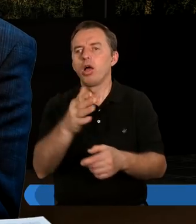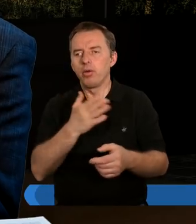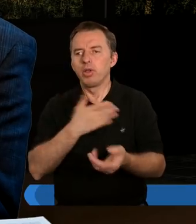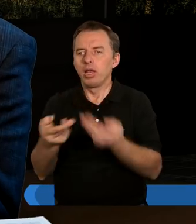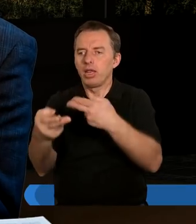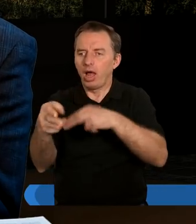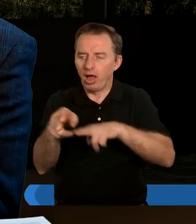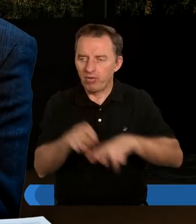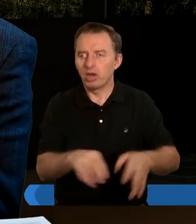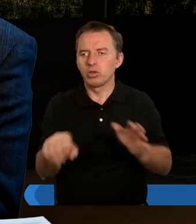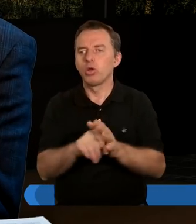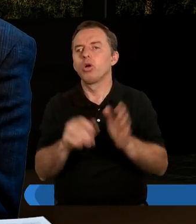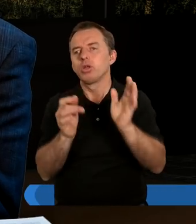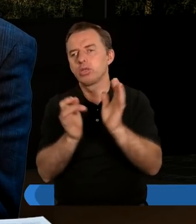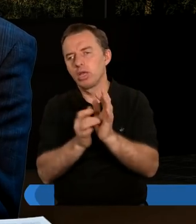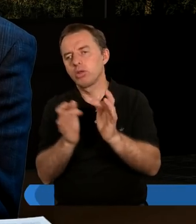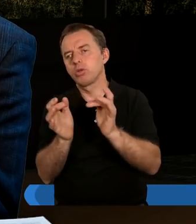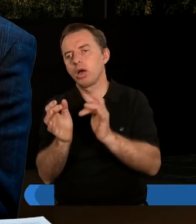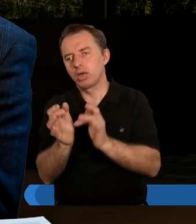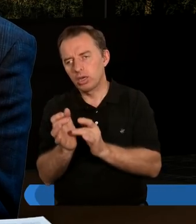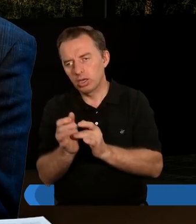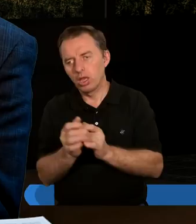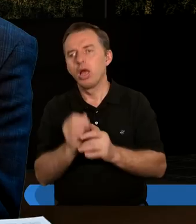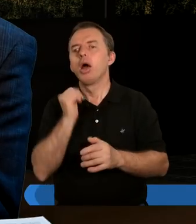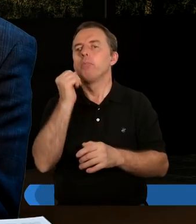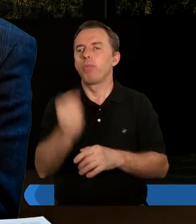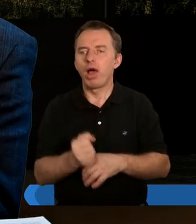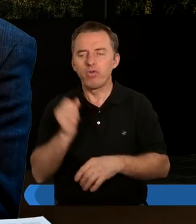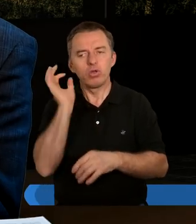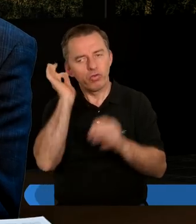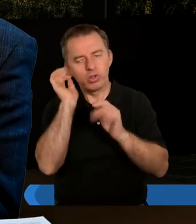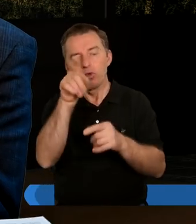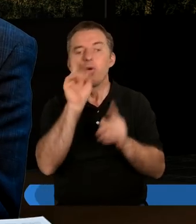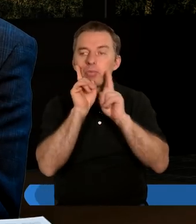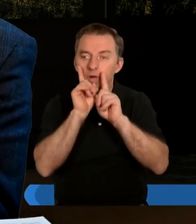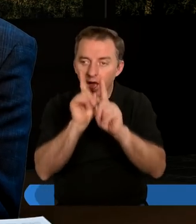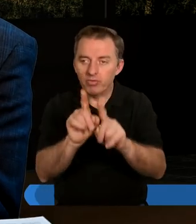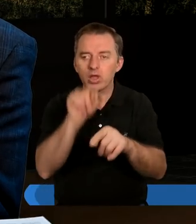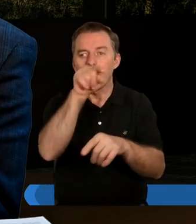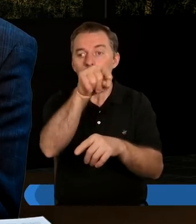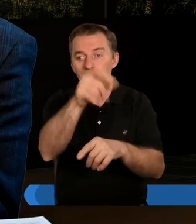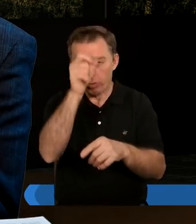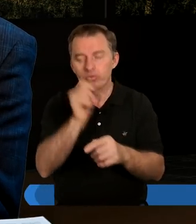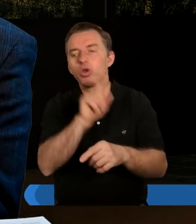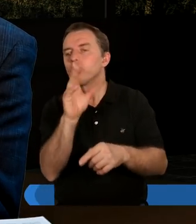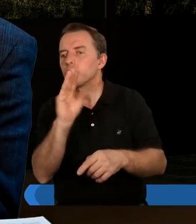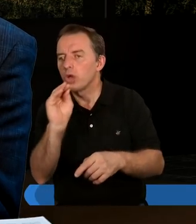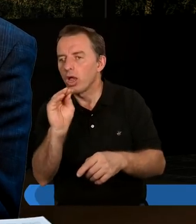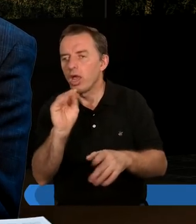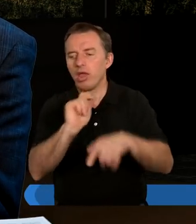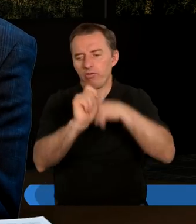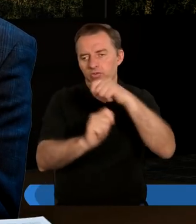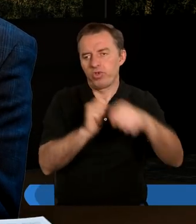Onezym nawraca się do Jezusa Chrystusa, ale Paweł dowiaduje się prawdy o nim i wie, że